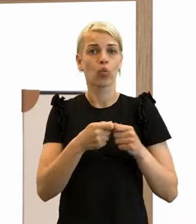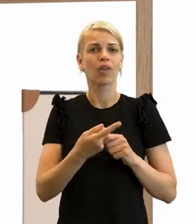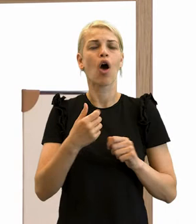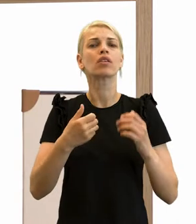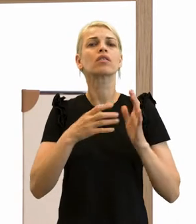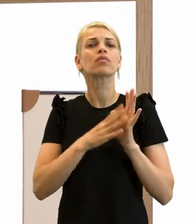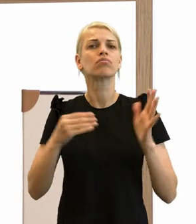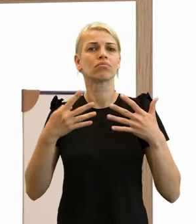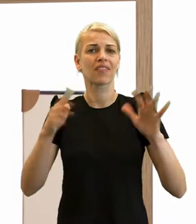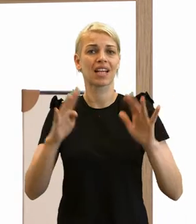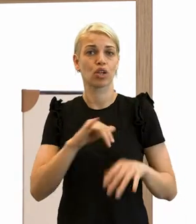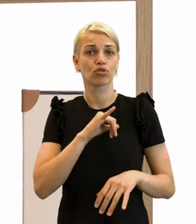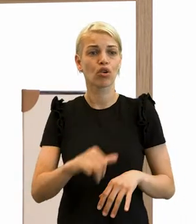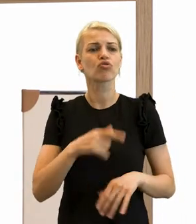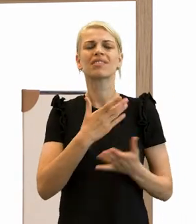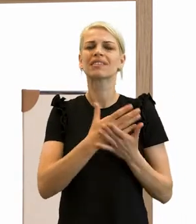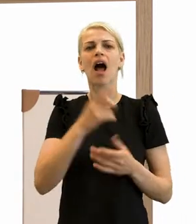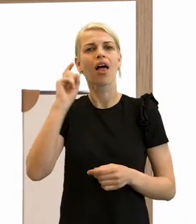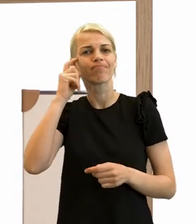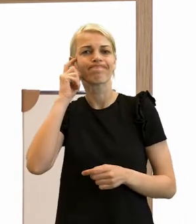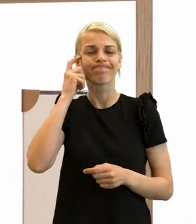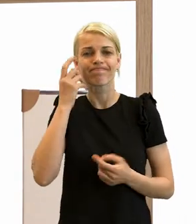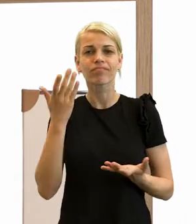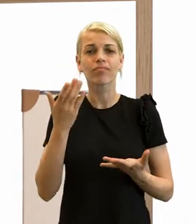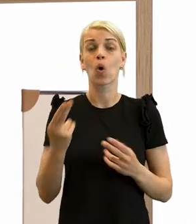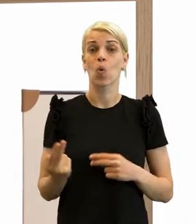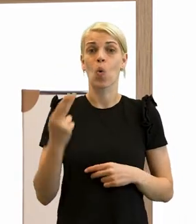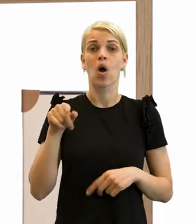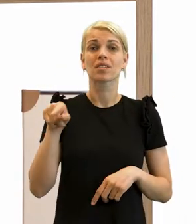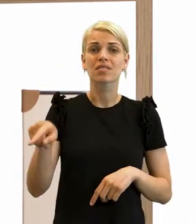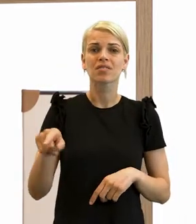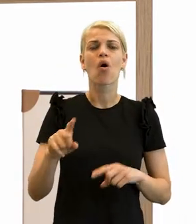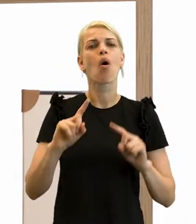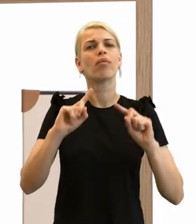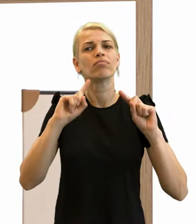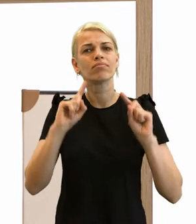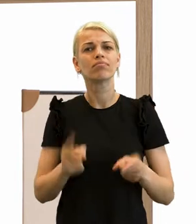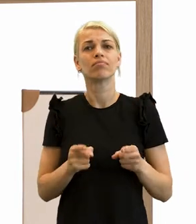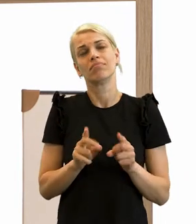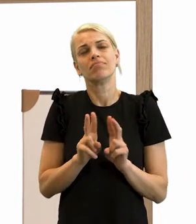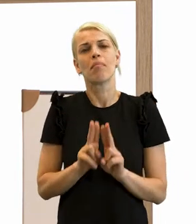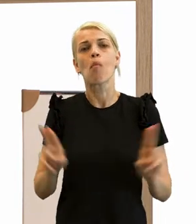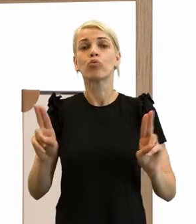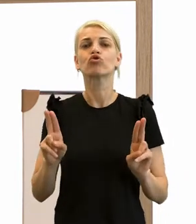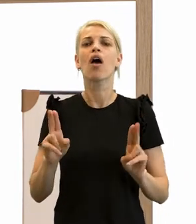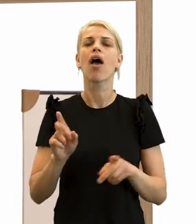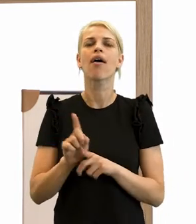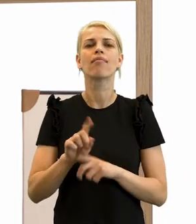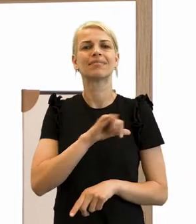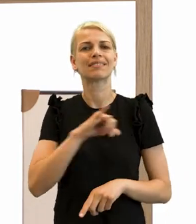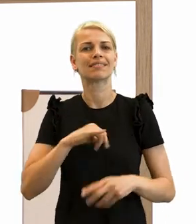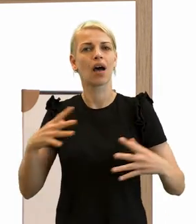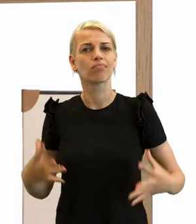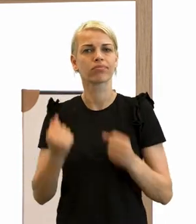19. storočia neprestávali uvažovať o tom, že Uhorsko sa opäť raz niekedy môže stať samostatnou krajinou,